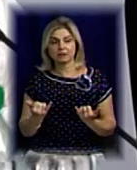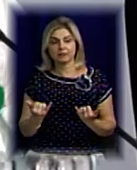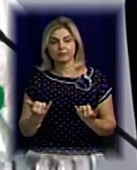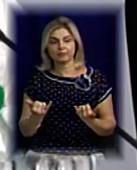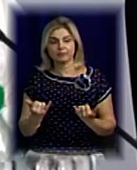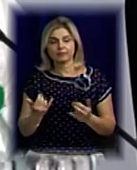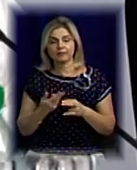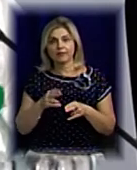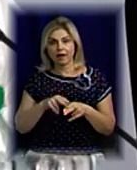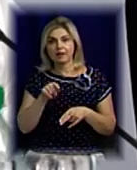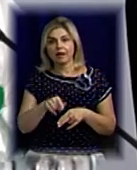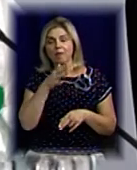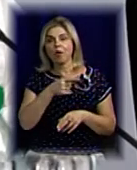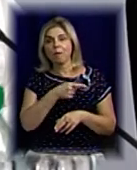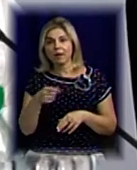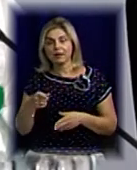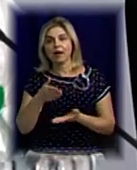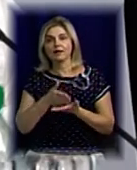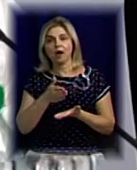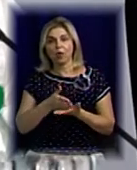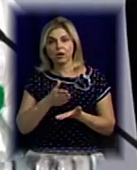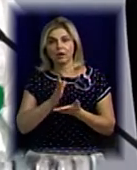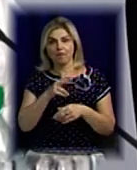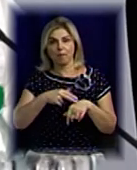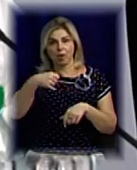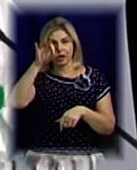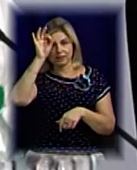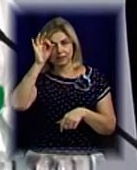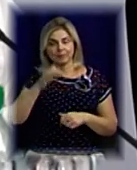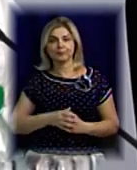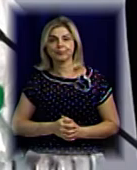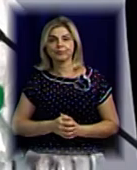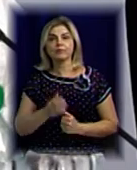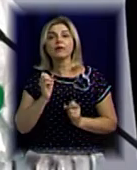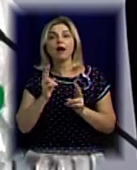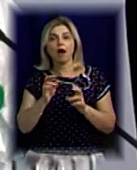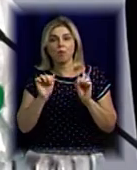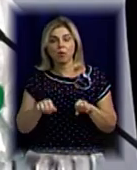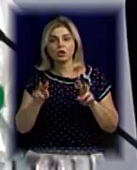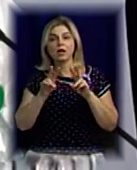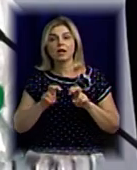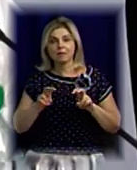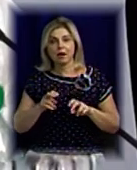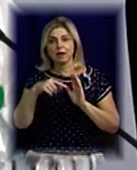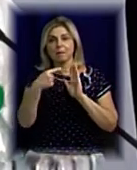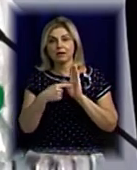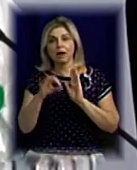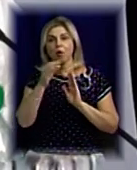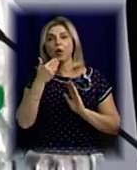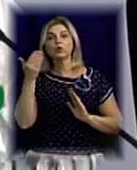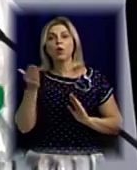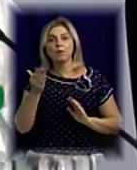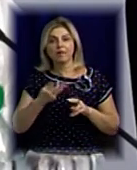поточний момент знаходиться в поліції. Як ми можемо розглядати питання щодо доповіді